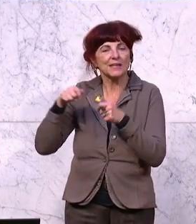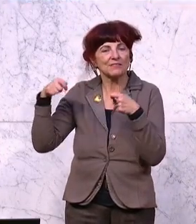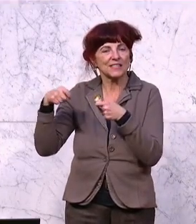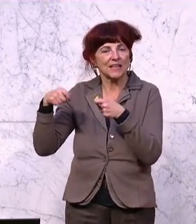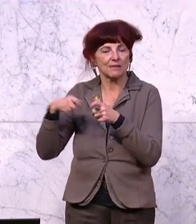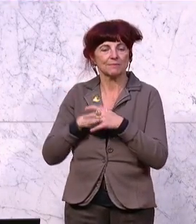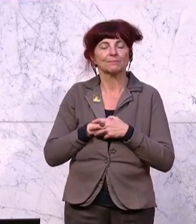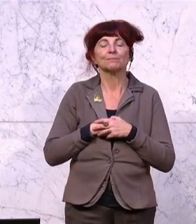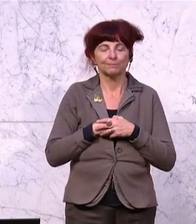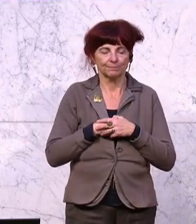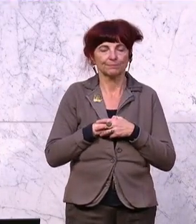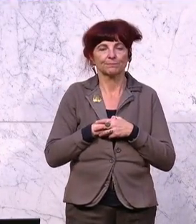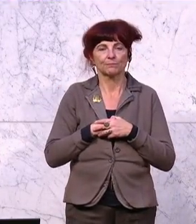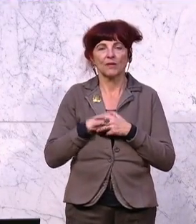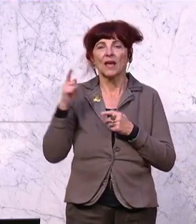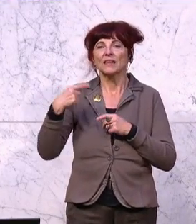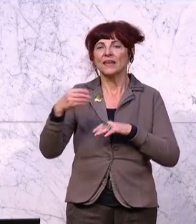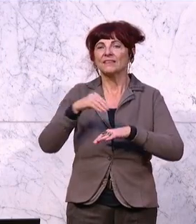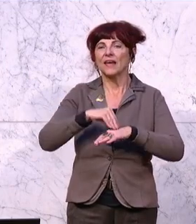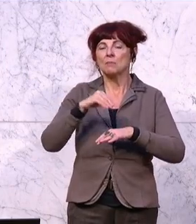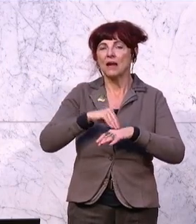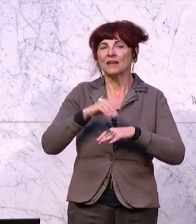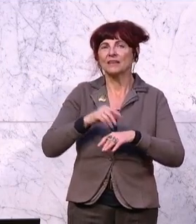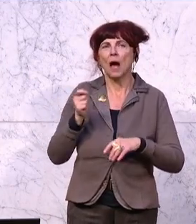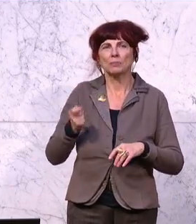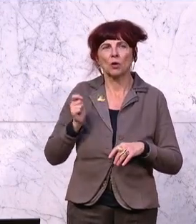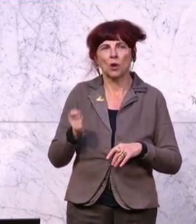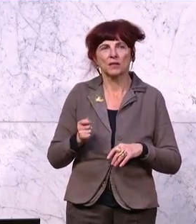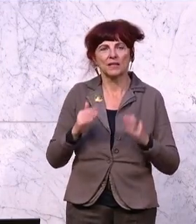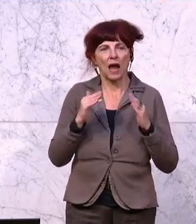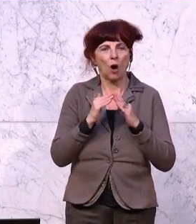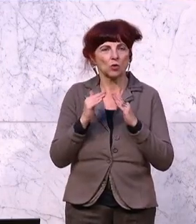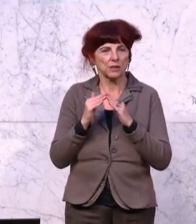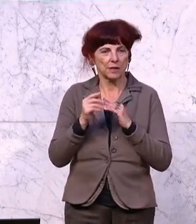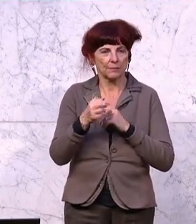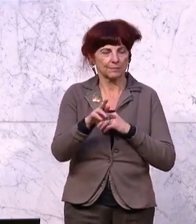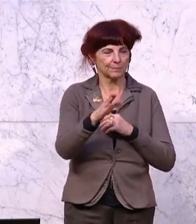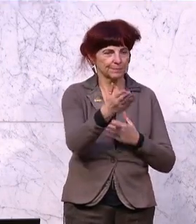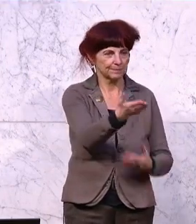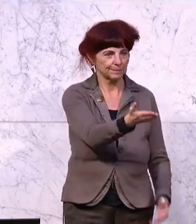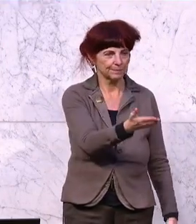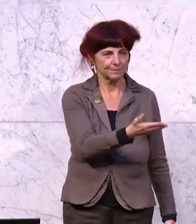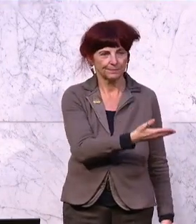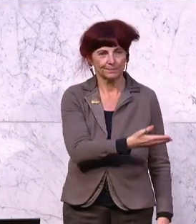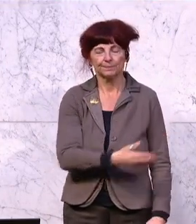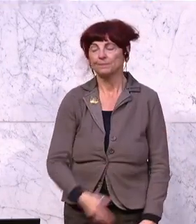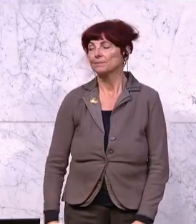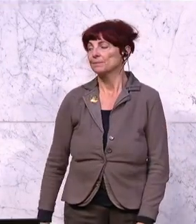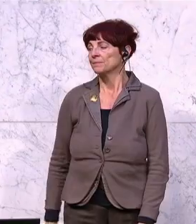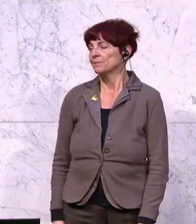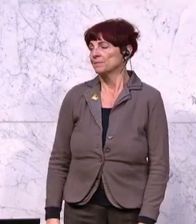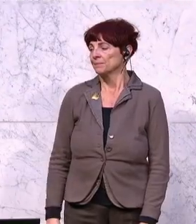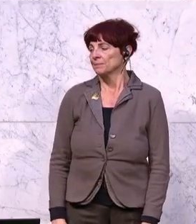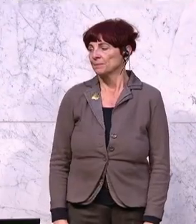Das Budget mache Österreich zukunftsfit, lobt ja auch im Schnabel von der ÖVP. Und am Weg zum Rednerpult von den Freiheitlichen,